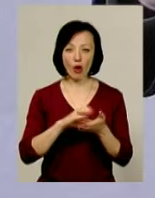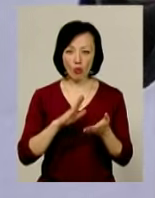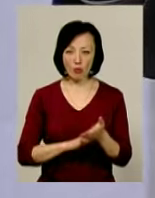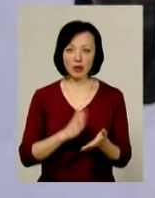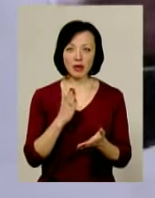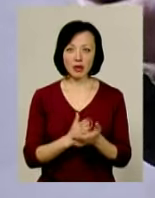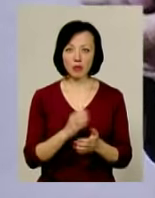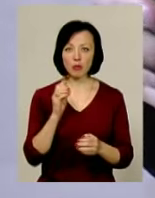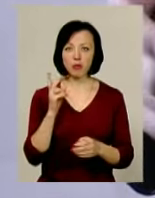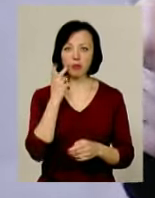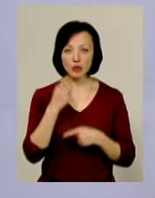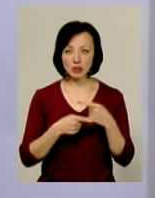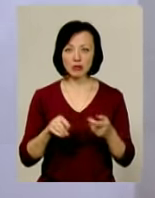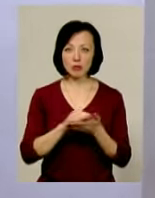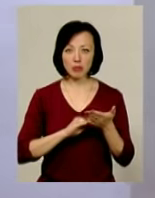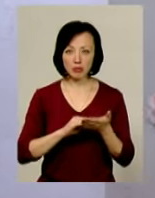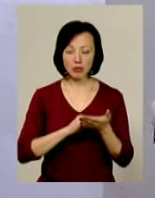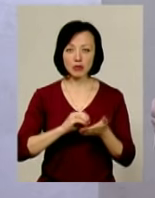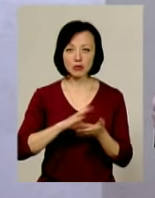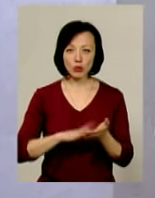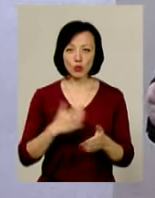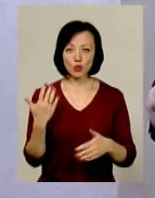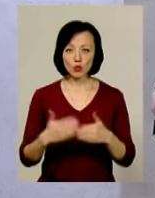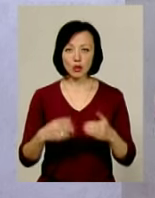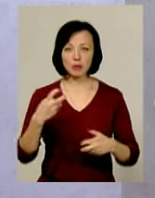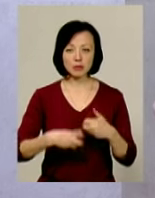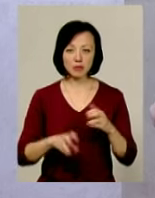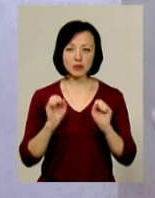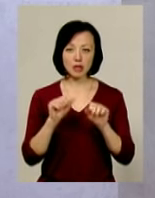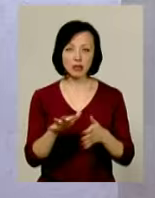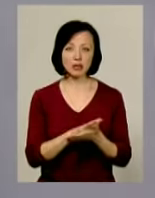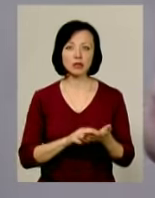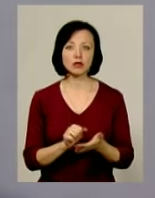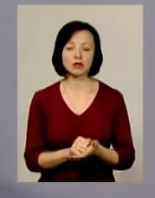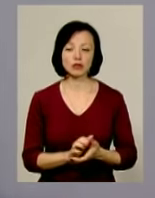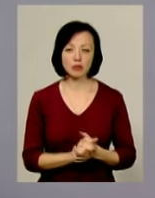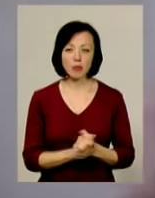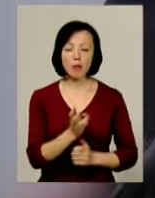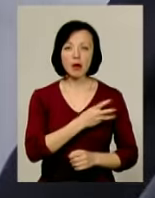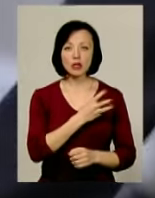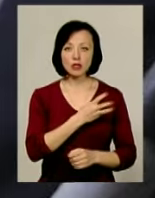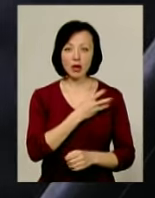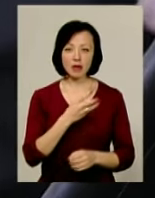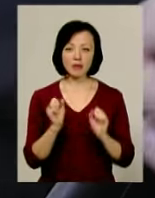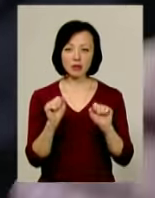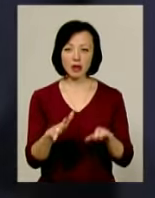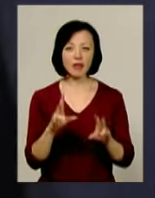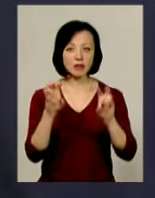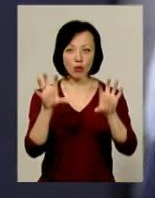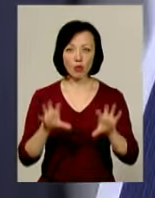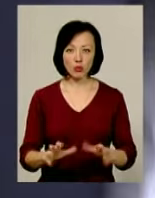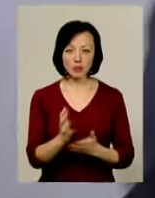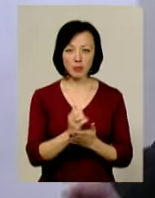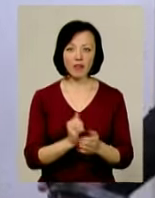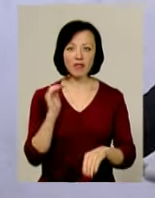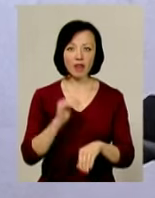чистився, йому постійно його перереєструвати, він вже вийшов з владу, відповідно, він вже буде зданий на знищення. Бажання позбутися незаконного арсеналу виявили